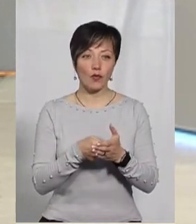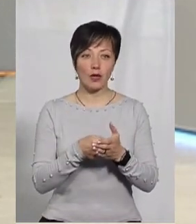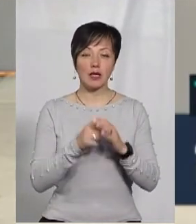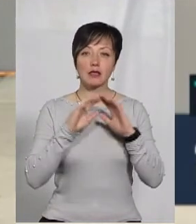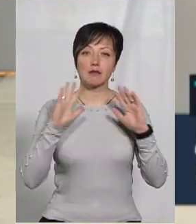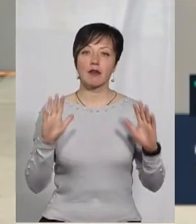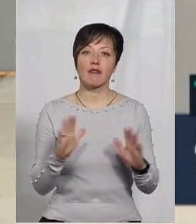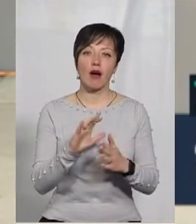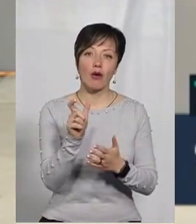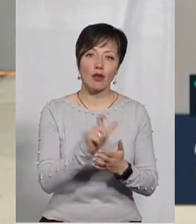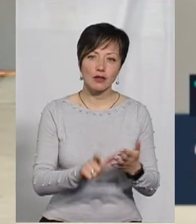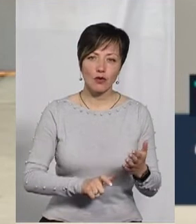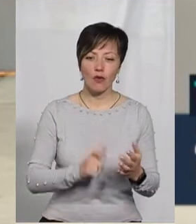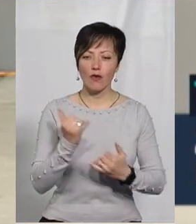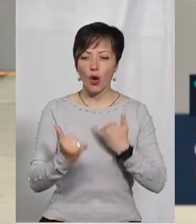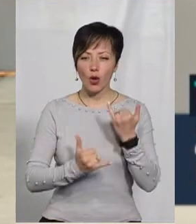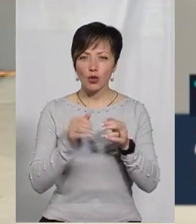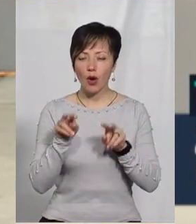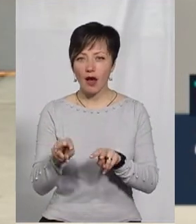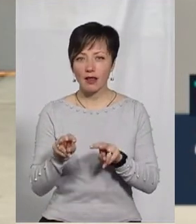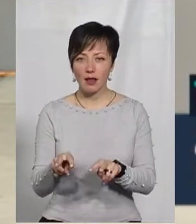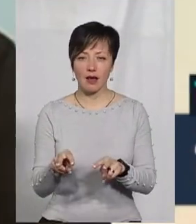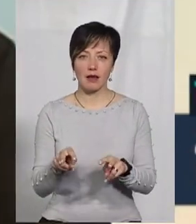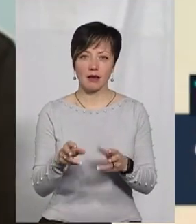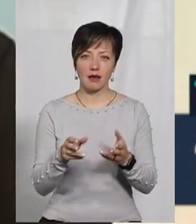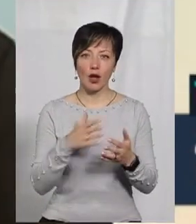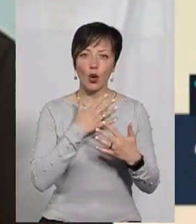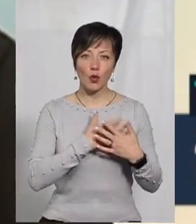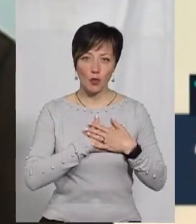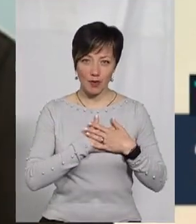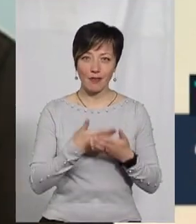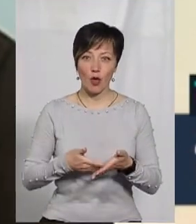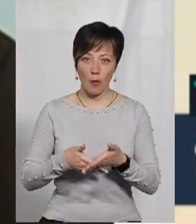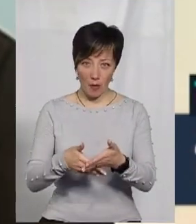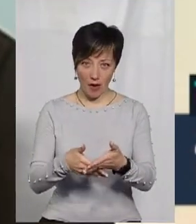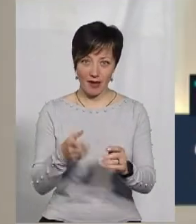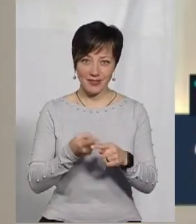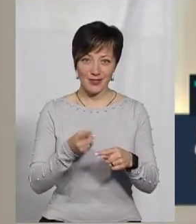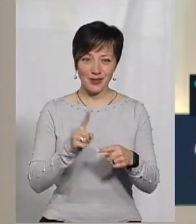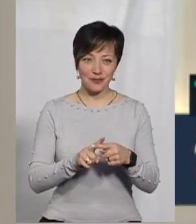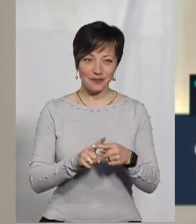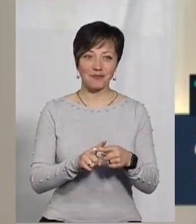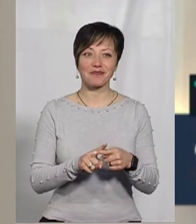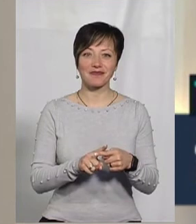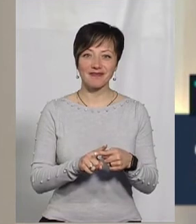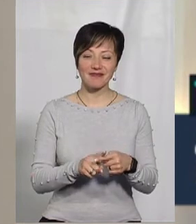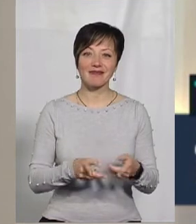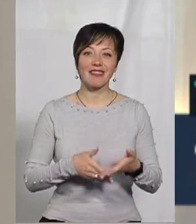вона її співає колискові, вона за нею доглядає, вона її любить. Ви їй